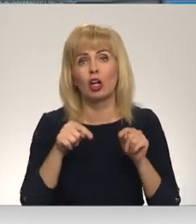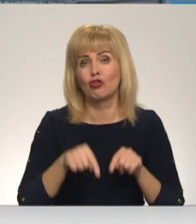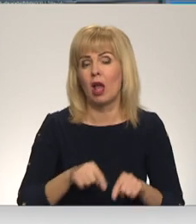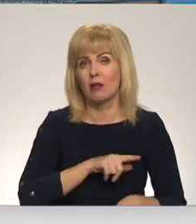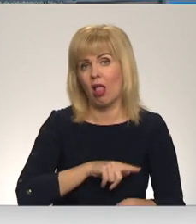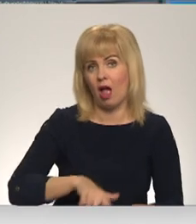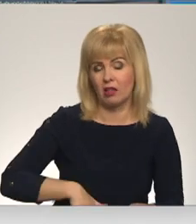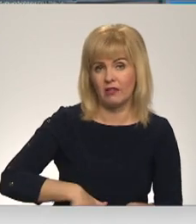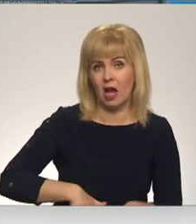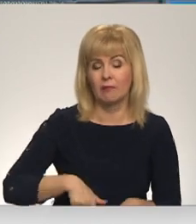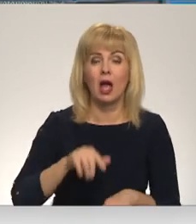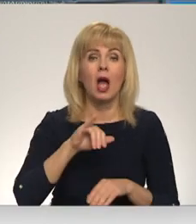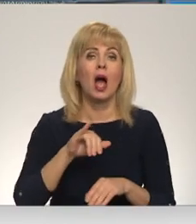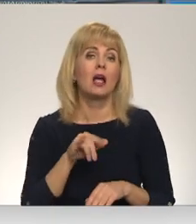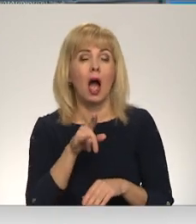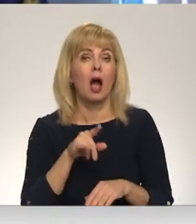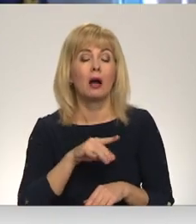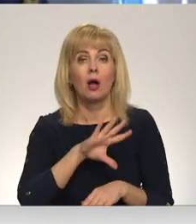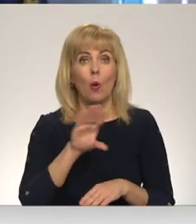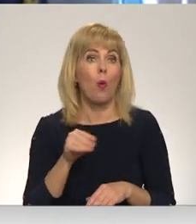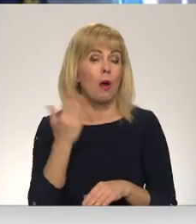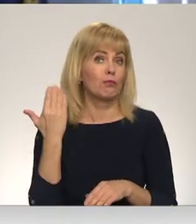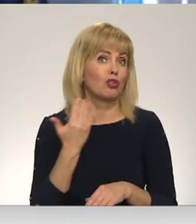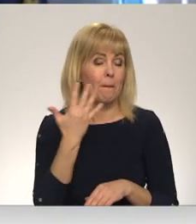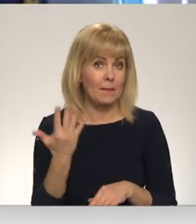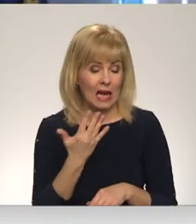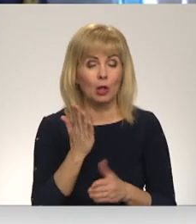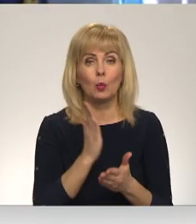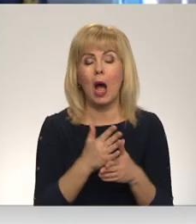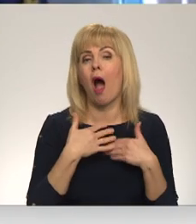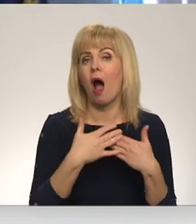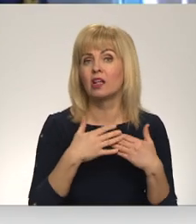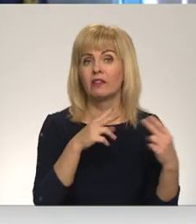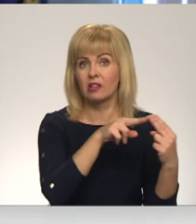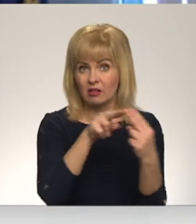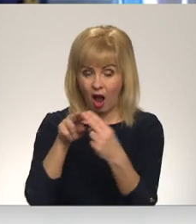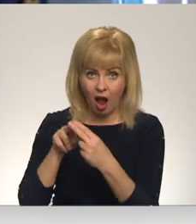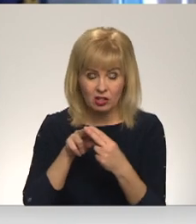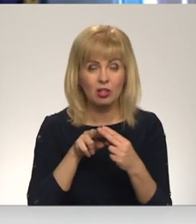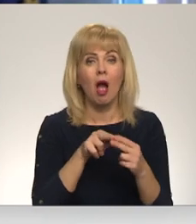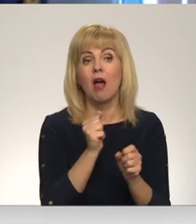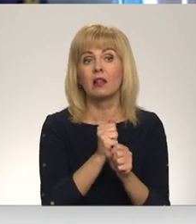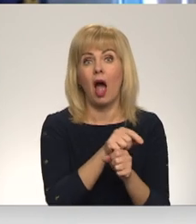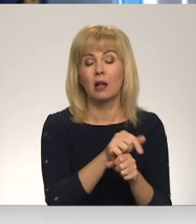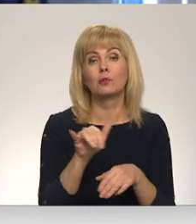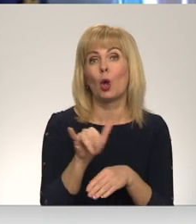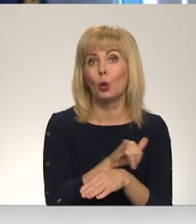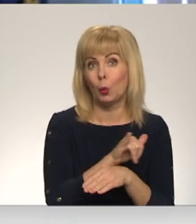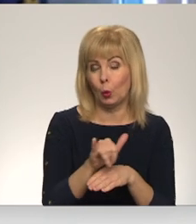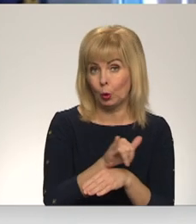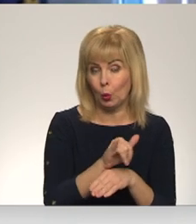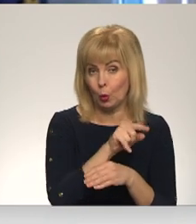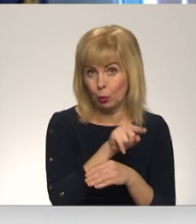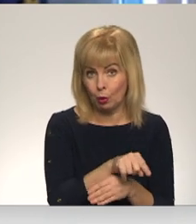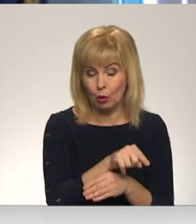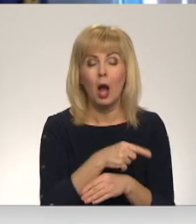Jā, kopš piekdienas notiek ļoti aktīva saziņa un darbs ar YouTube platformu.